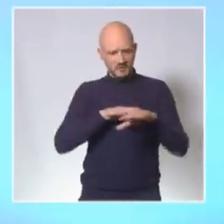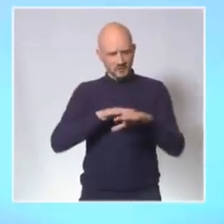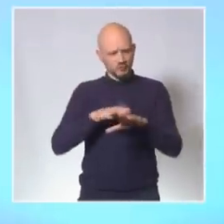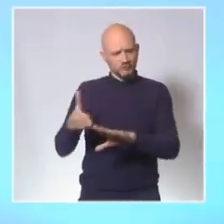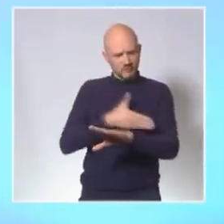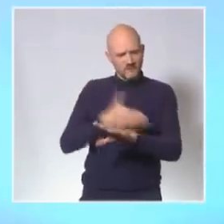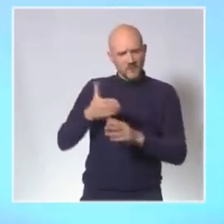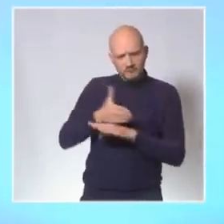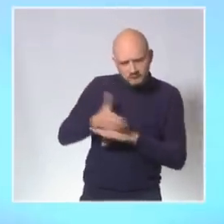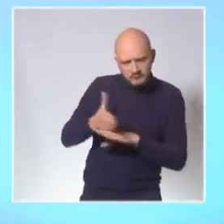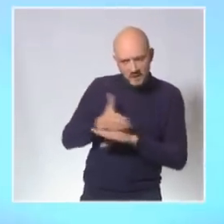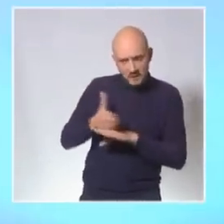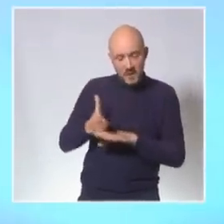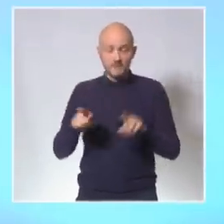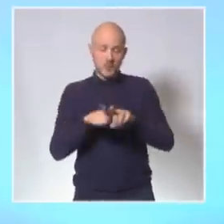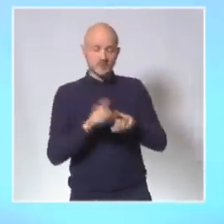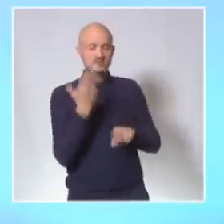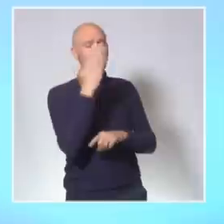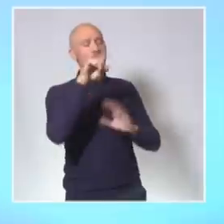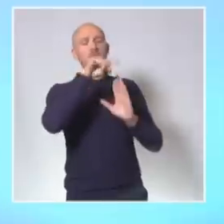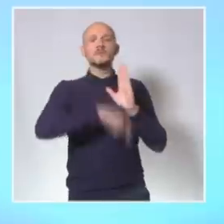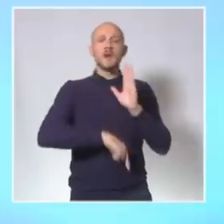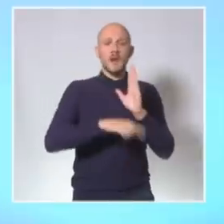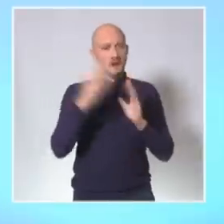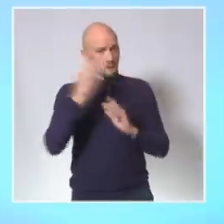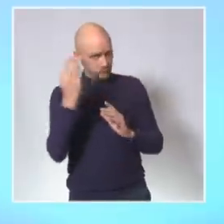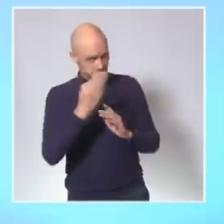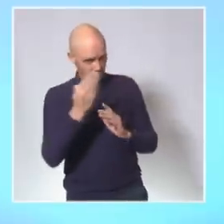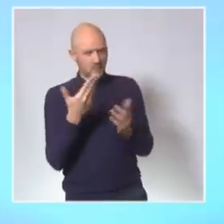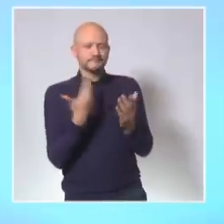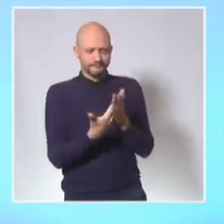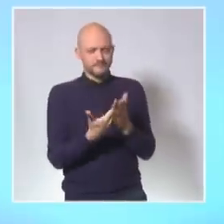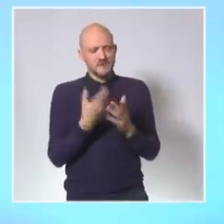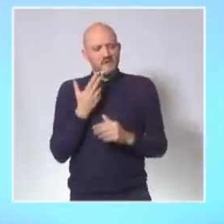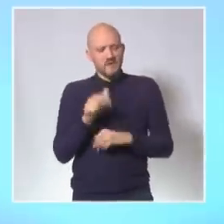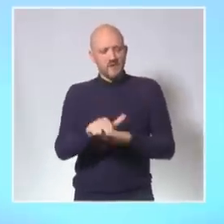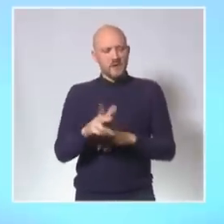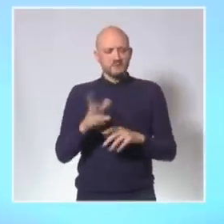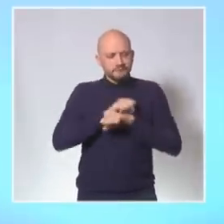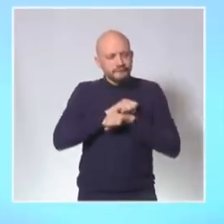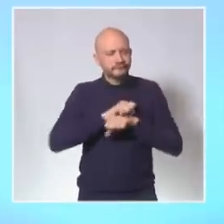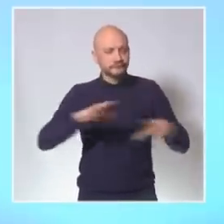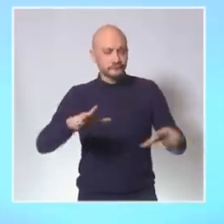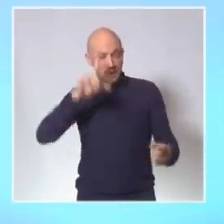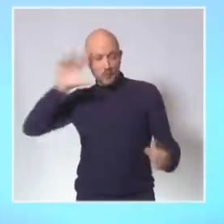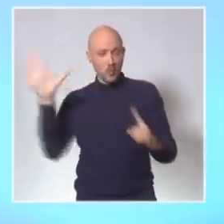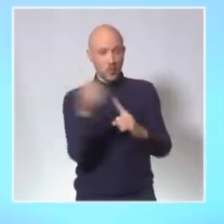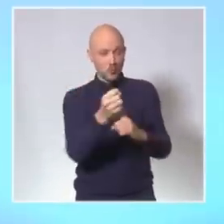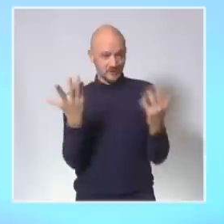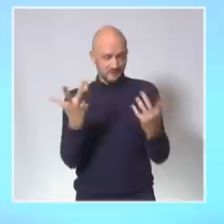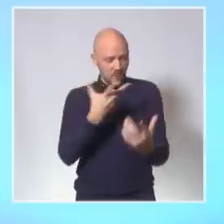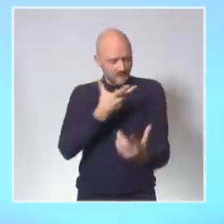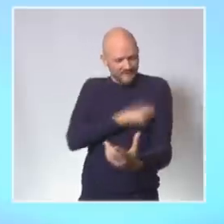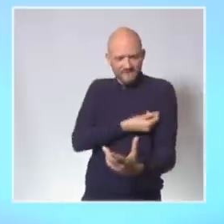autre disposition utile pour étendre au maximum la vaccination. Nous assumons de faire